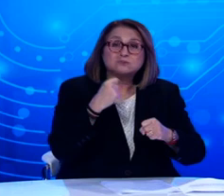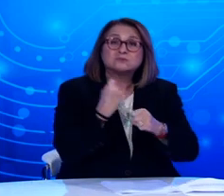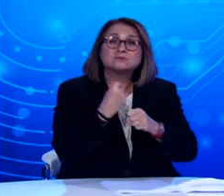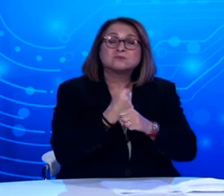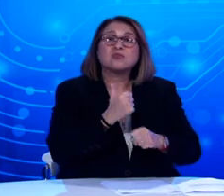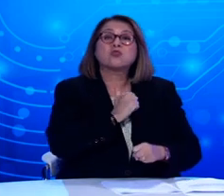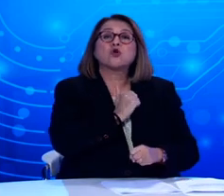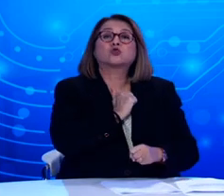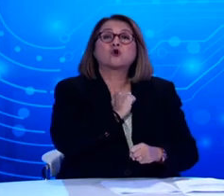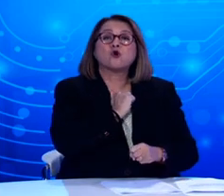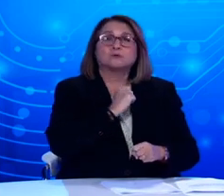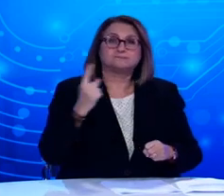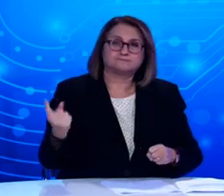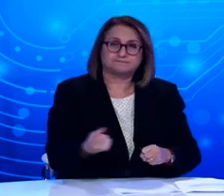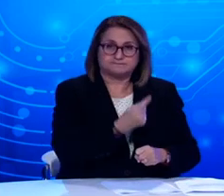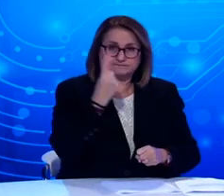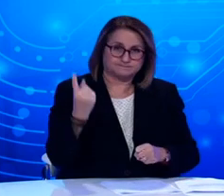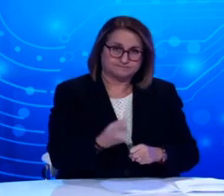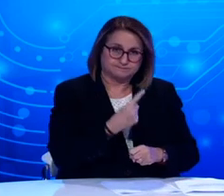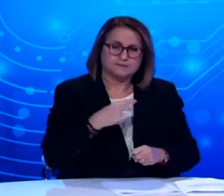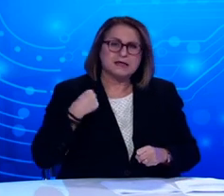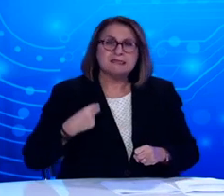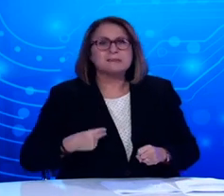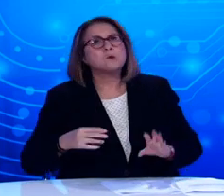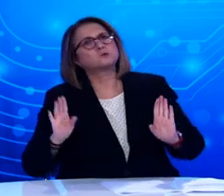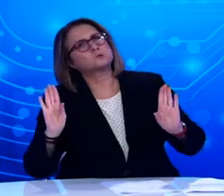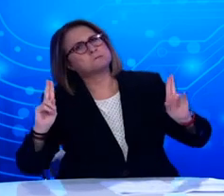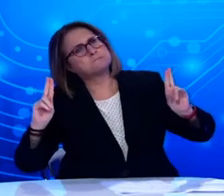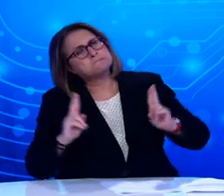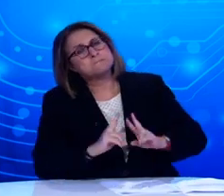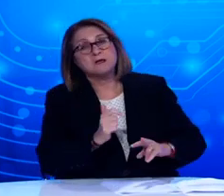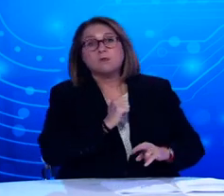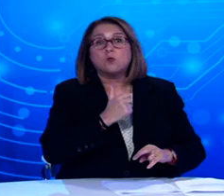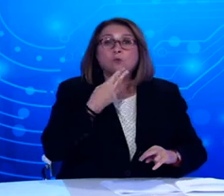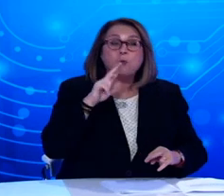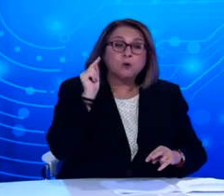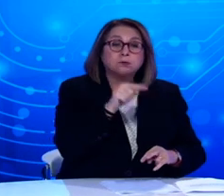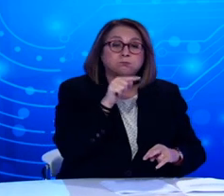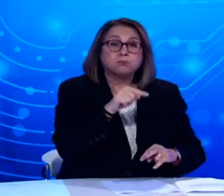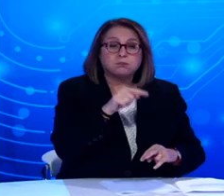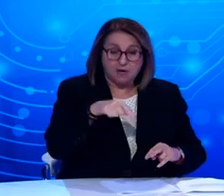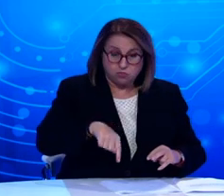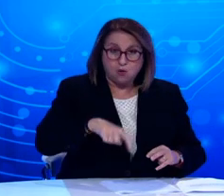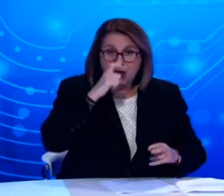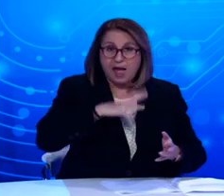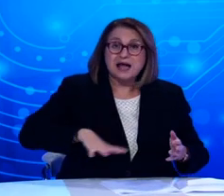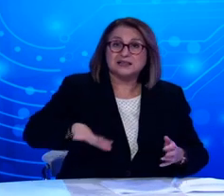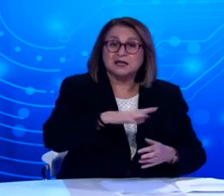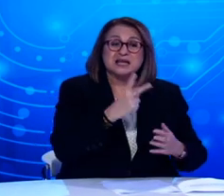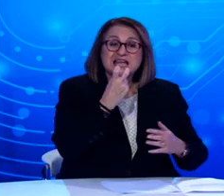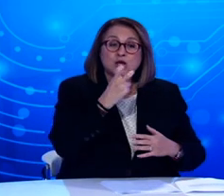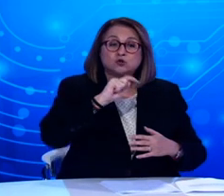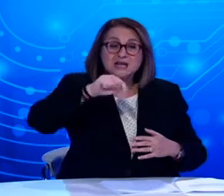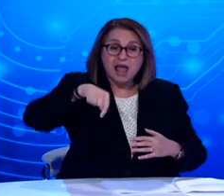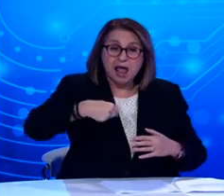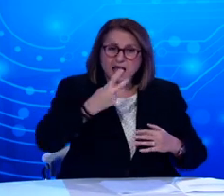ιδιωτικού τομέα και αυτό αφορά στην Αττική. Και ως συγκεκριμένα το 29,07% είναι ιδιωτικοί